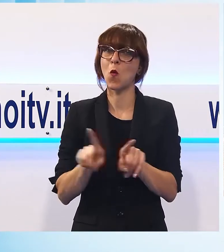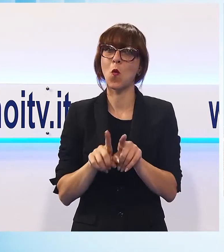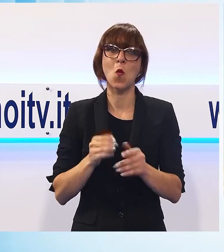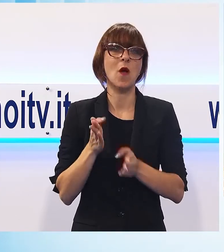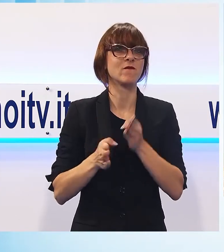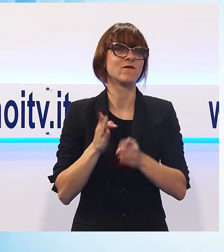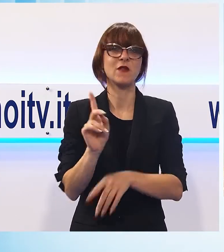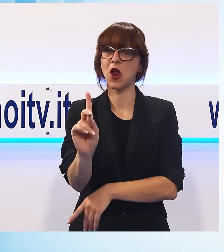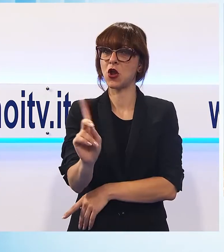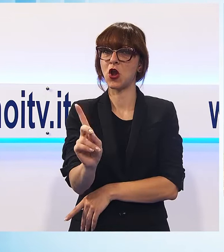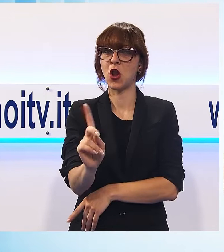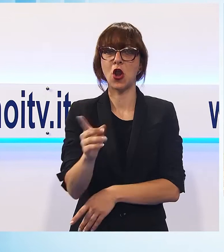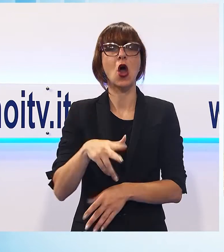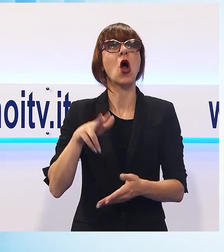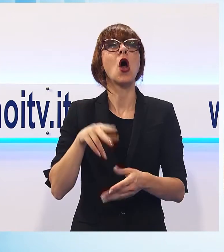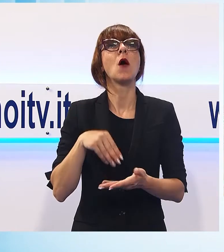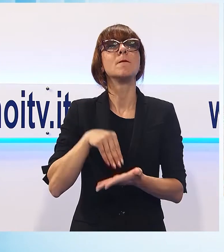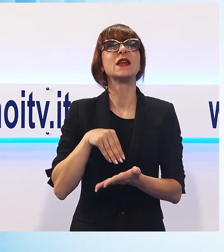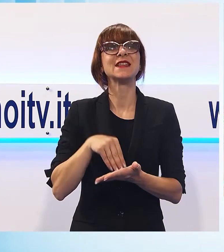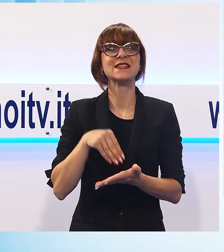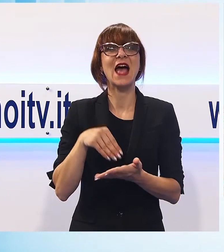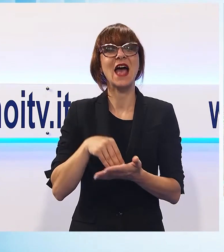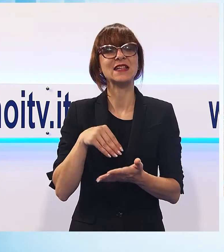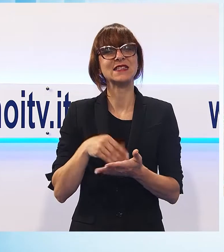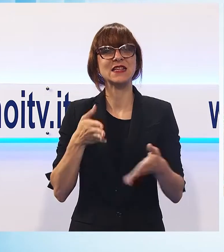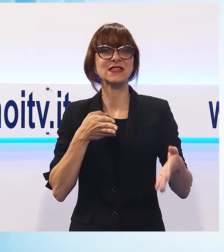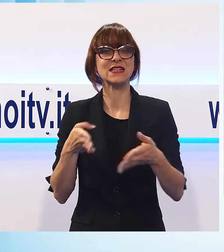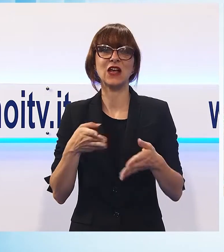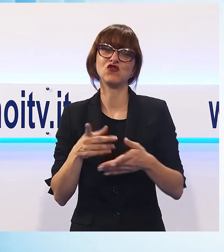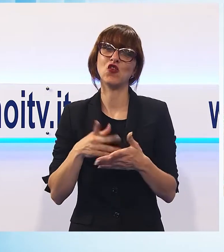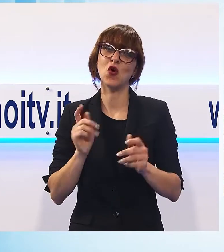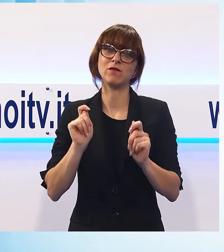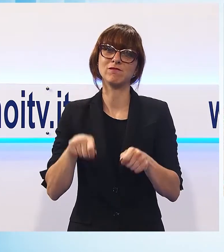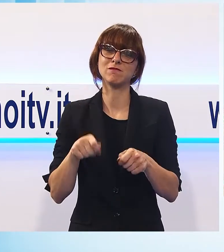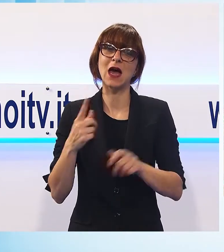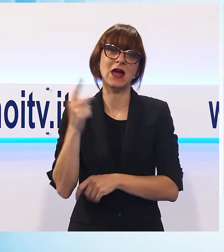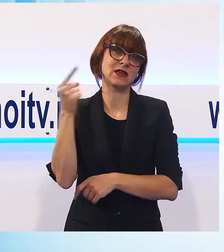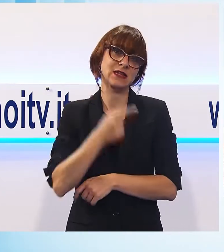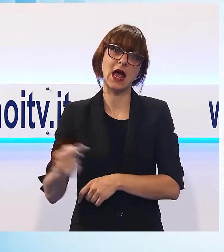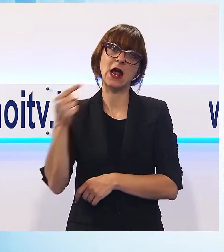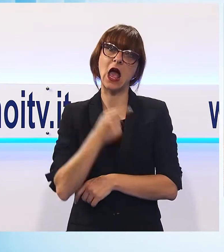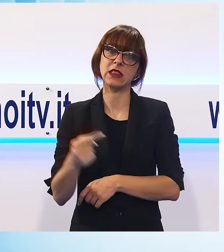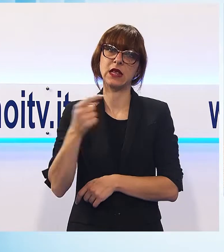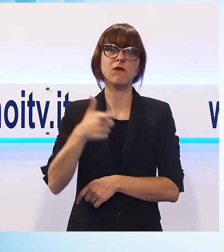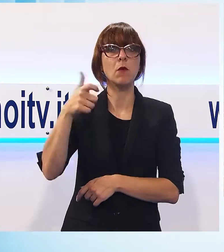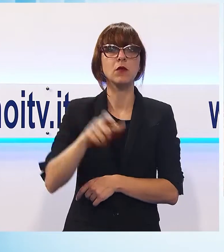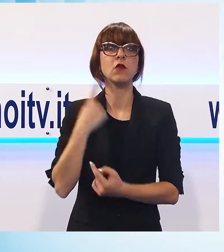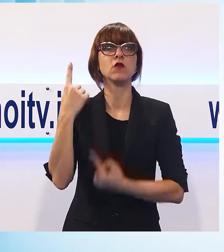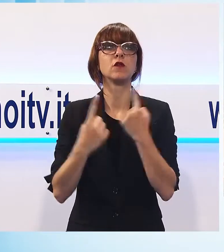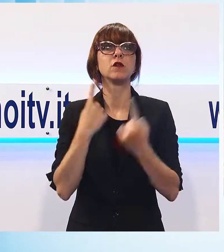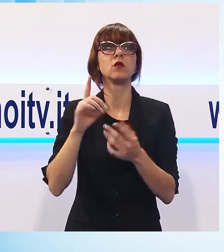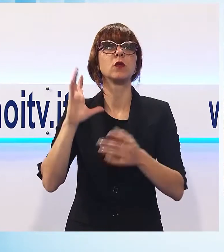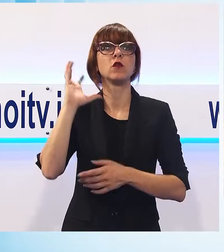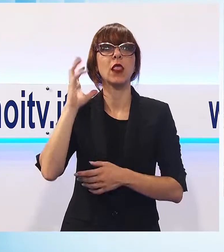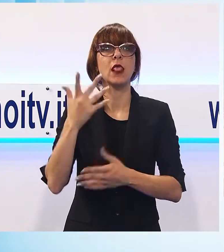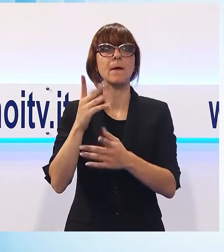'andamento delle presenze in Versilia, anzi la stagione si sa è partita decisamente sotto tono a causa del maltempo di maggio,